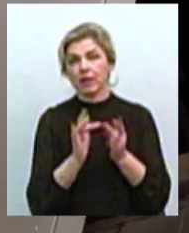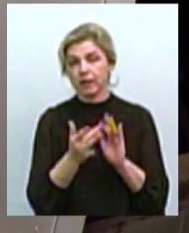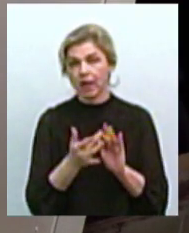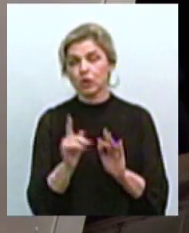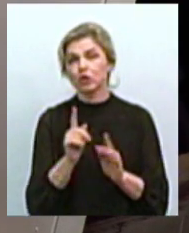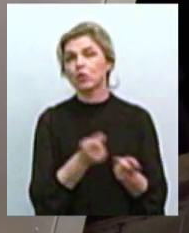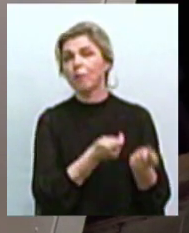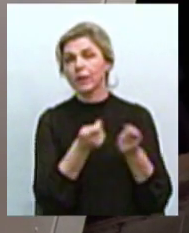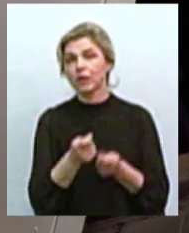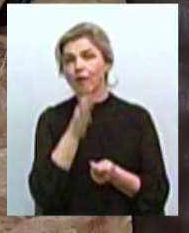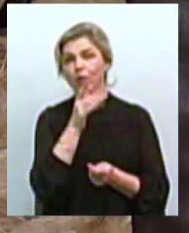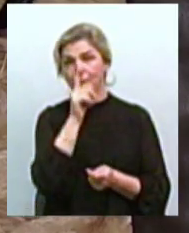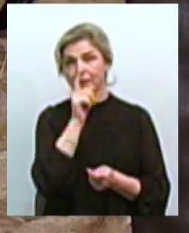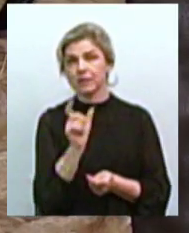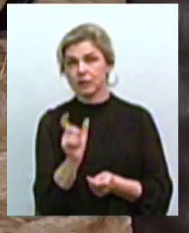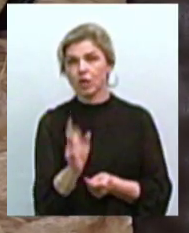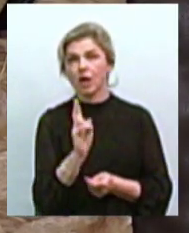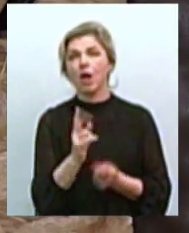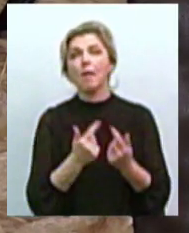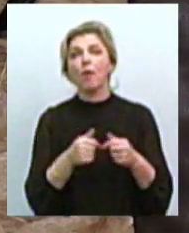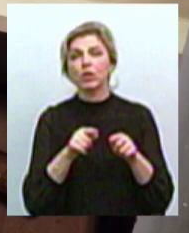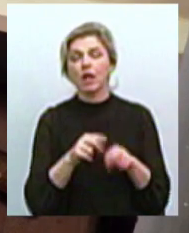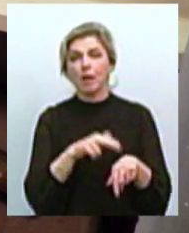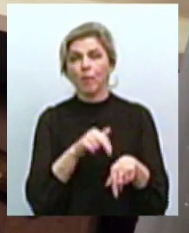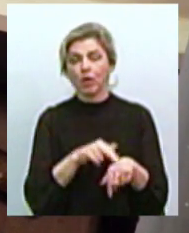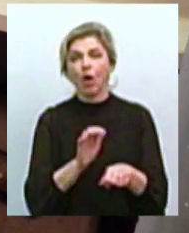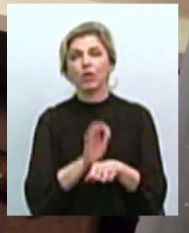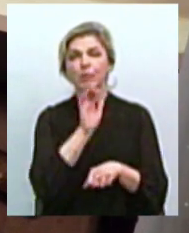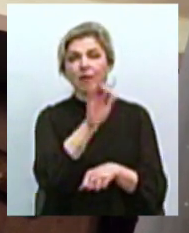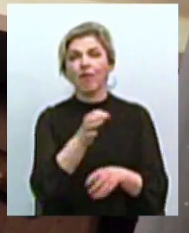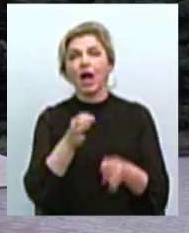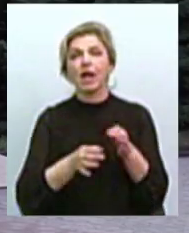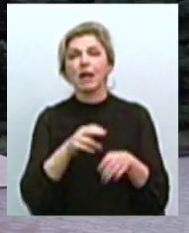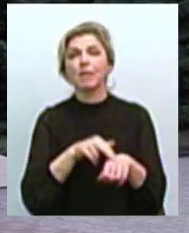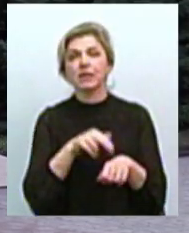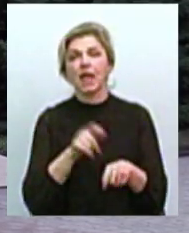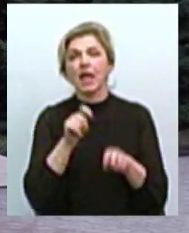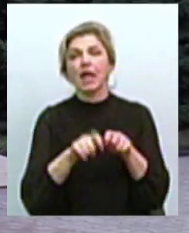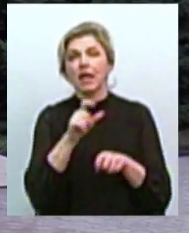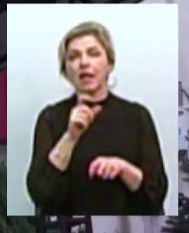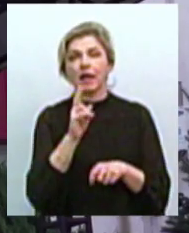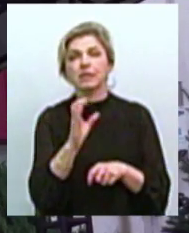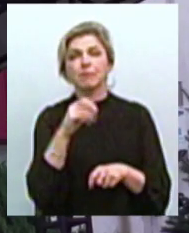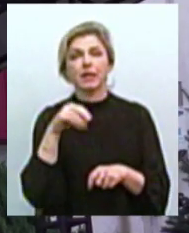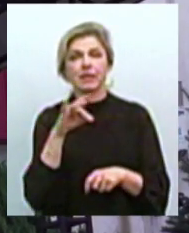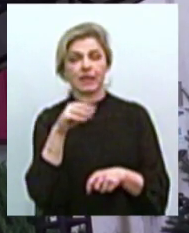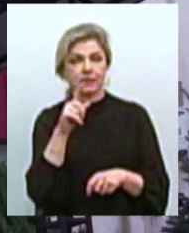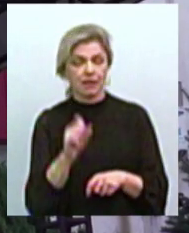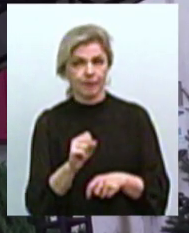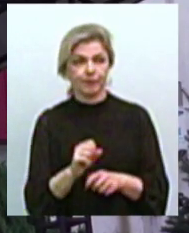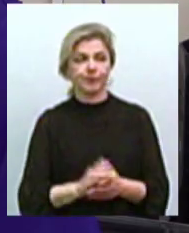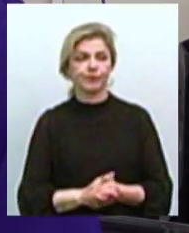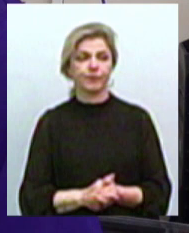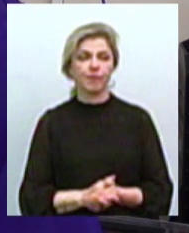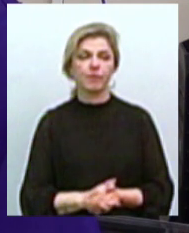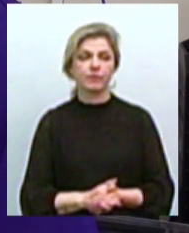Те, що приносять під час місячника, до відділів поліції відправляють криміналістам. На експертизу. До науково-дослідного експертно-криміналістичного